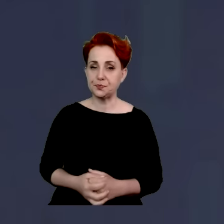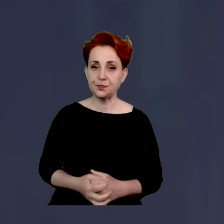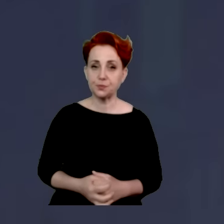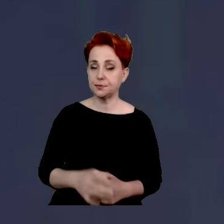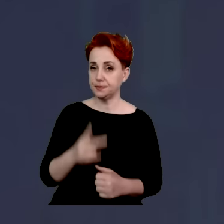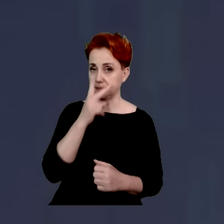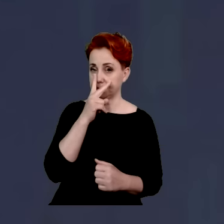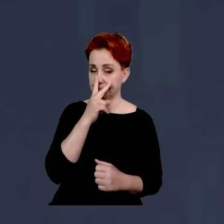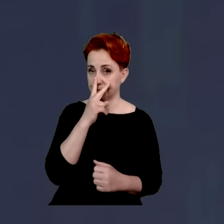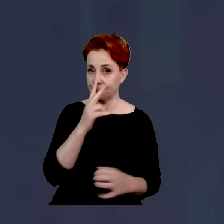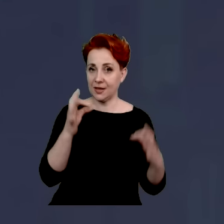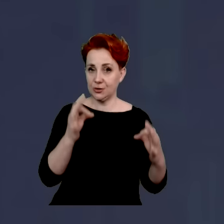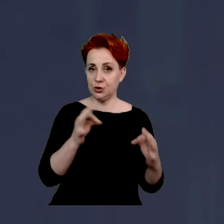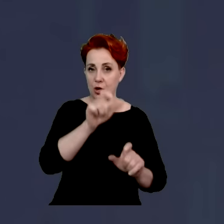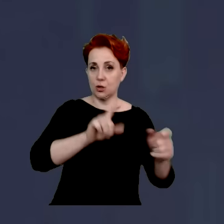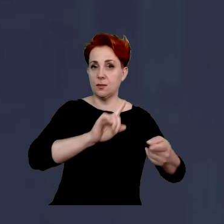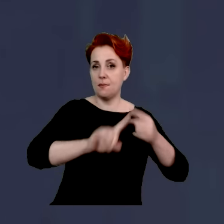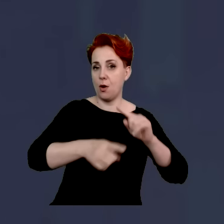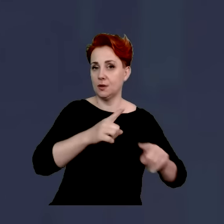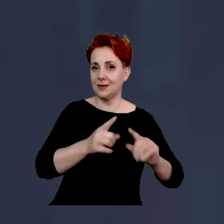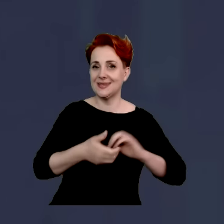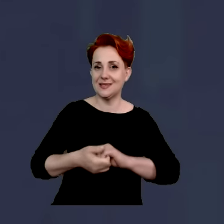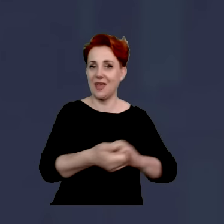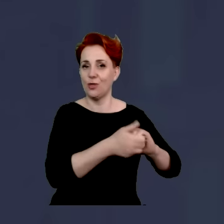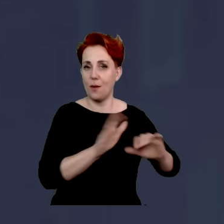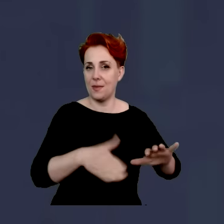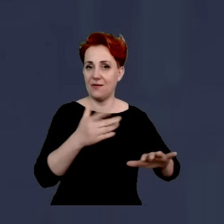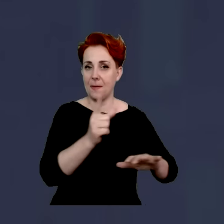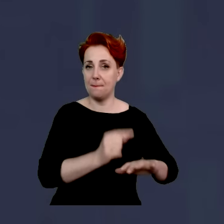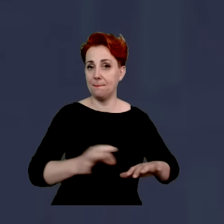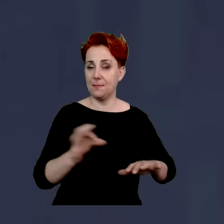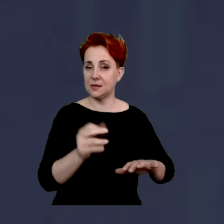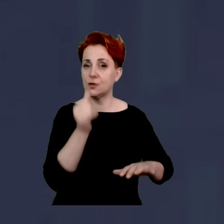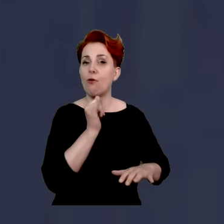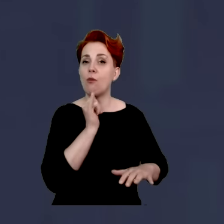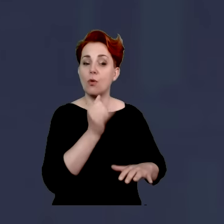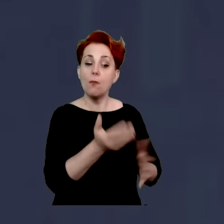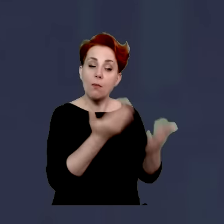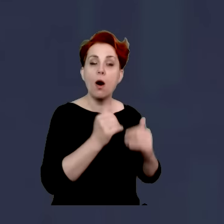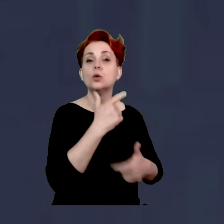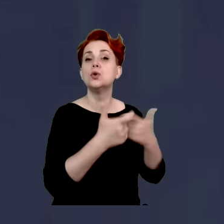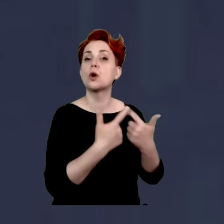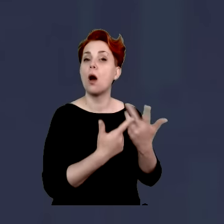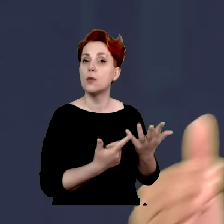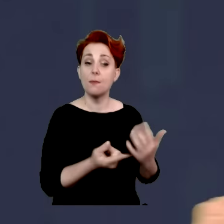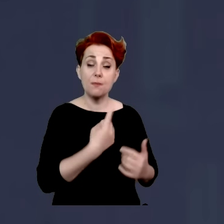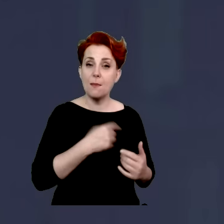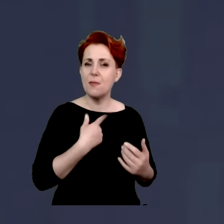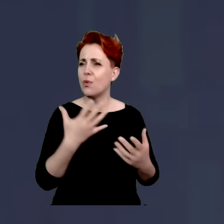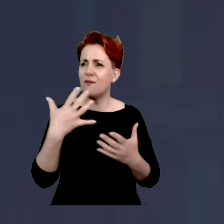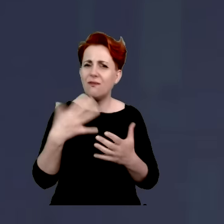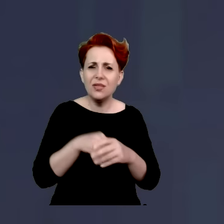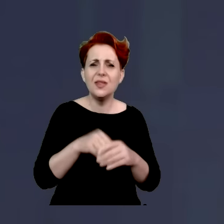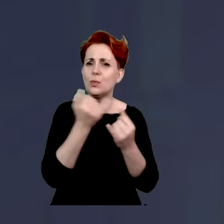dzisiaj próbuje się nas, polityków Zjednoczonej Prawicy, Prawa i Sprawiedliwości rozliczać z tego, że my w ramach różnego rodzaju grantów, różnego